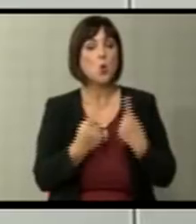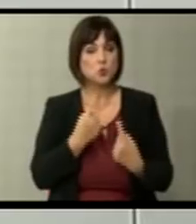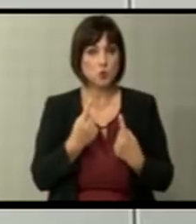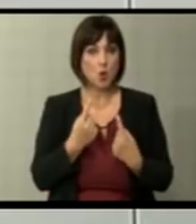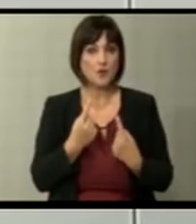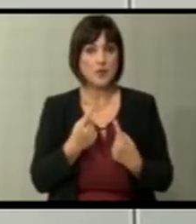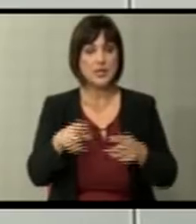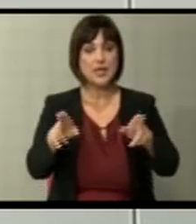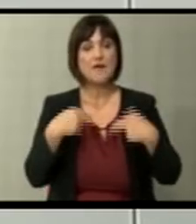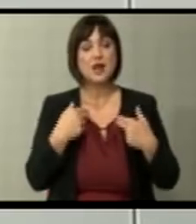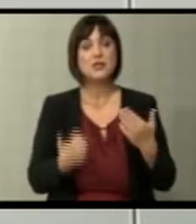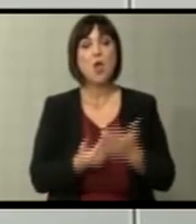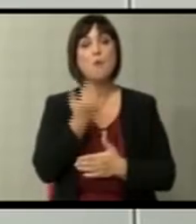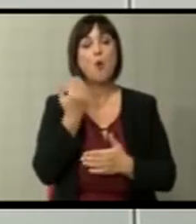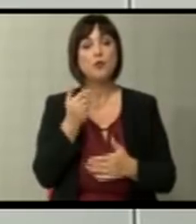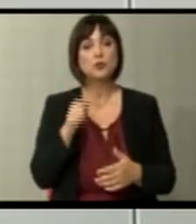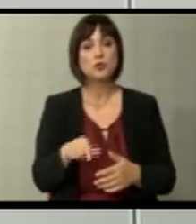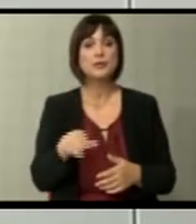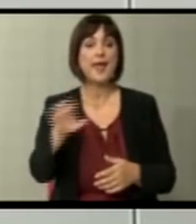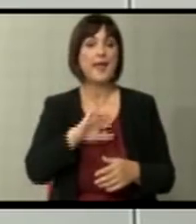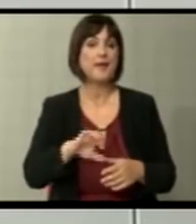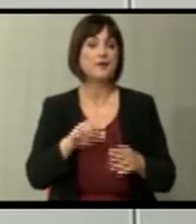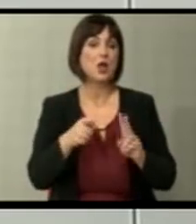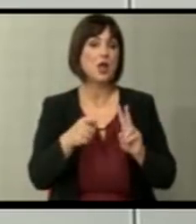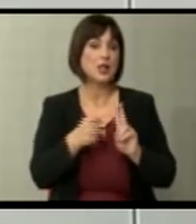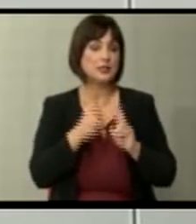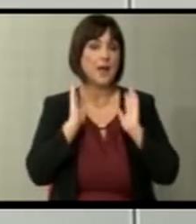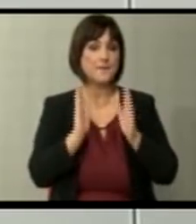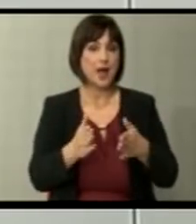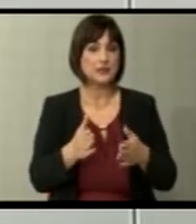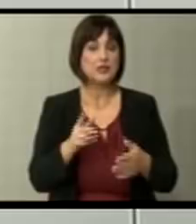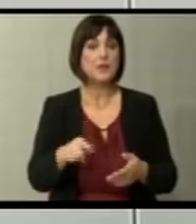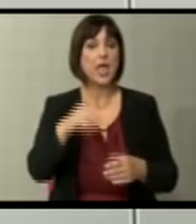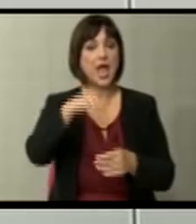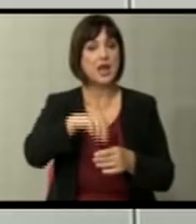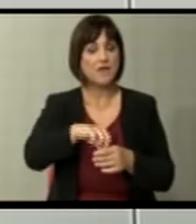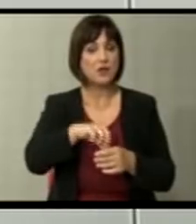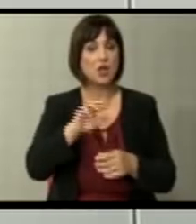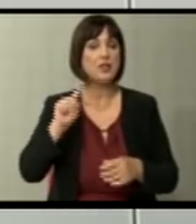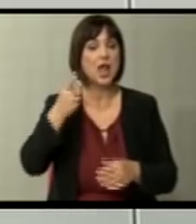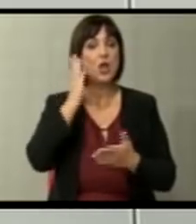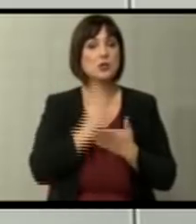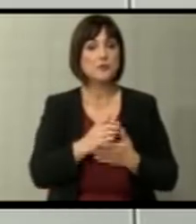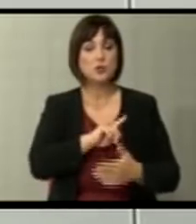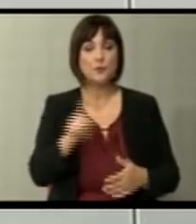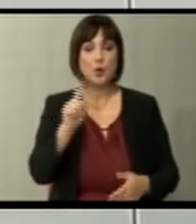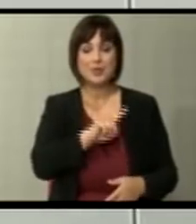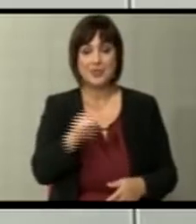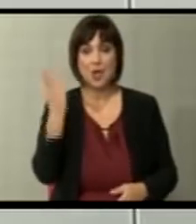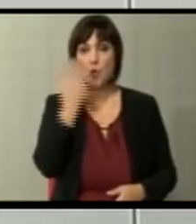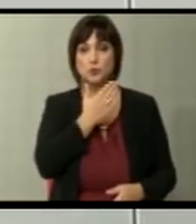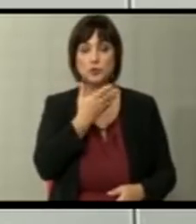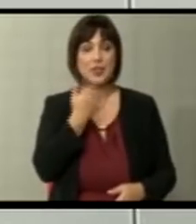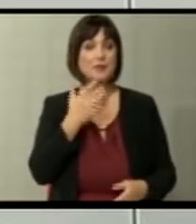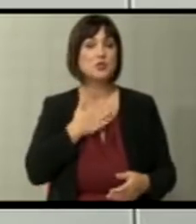се врати повторно на Евроатлантскиот паз, значи и референдумот далеко ќе беше по-неуспешен, не